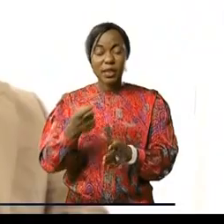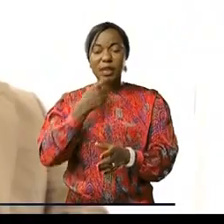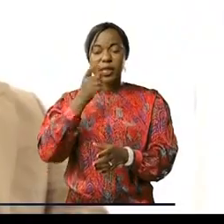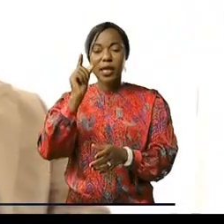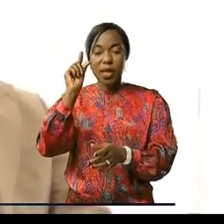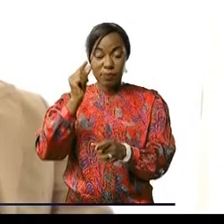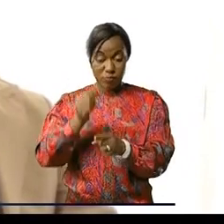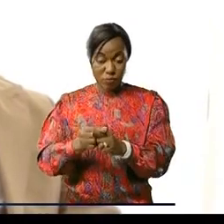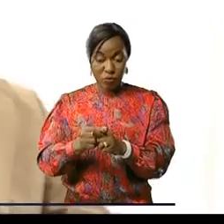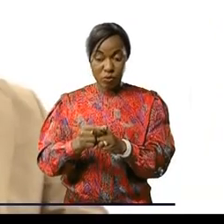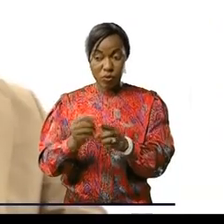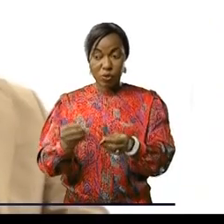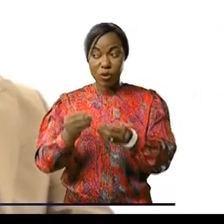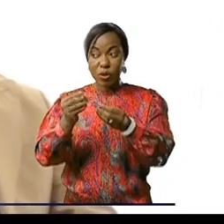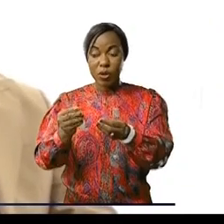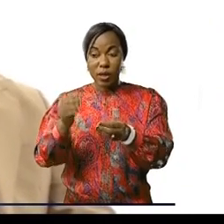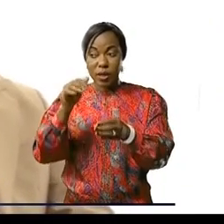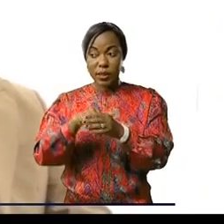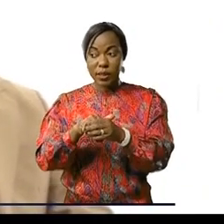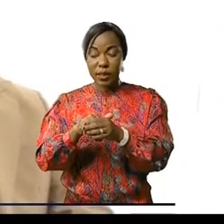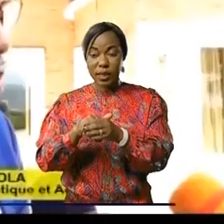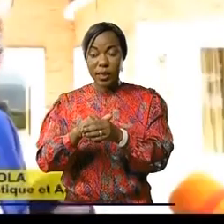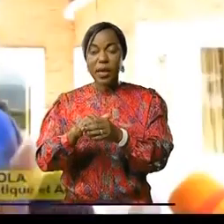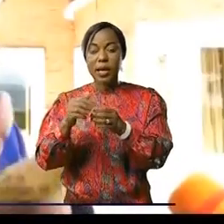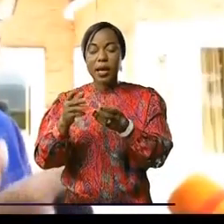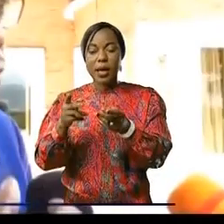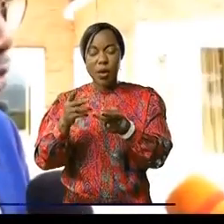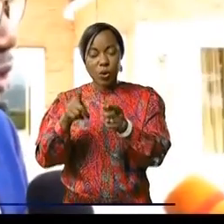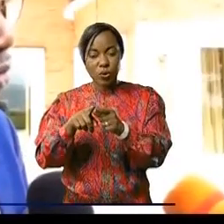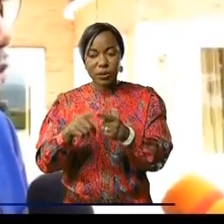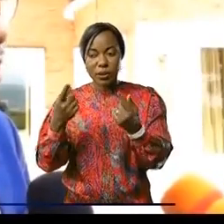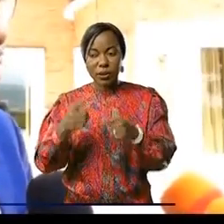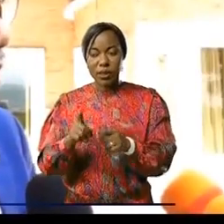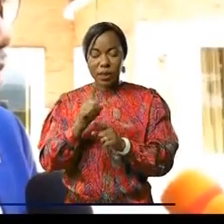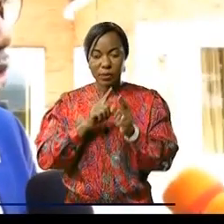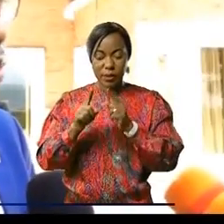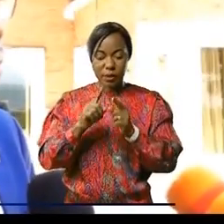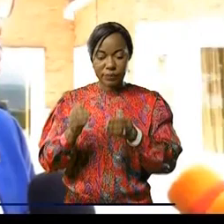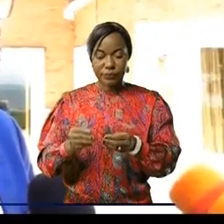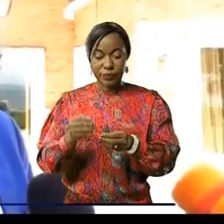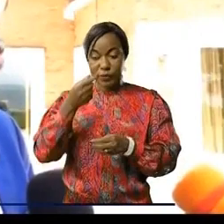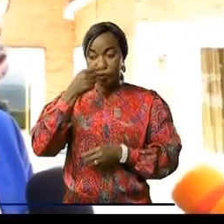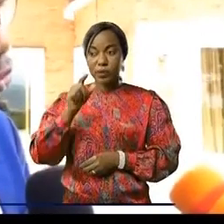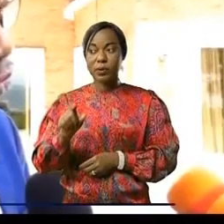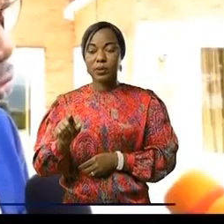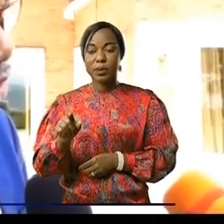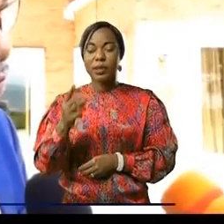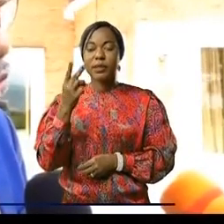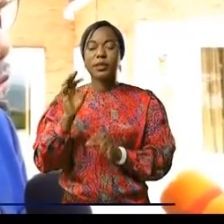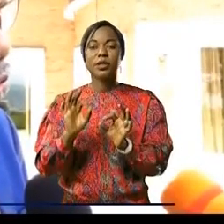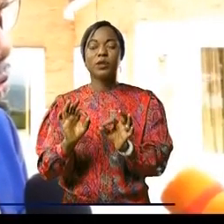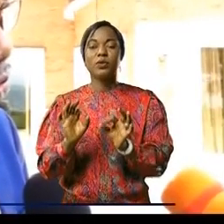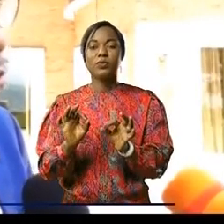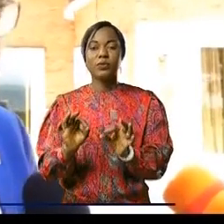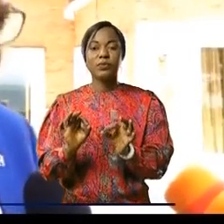sur une nouvelle mise en place au sein du parti présidentiel. Avant d'arriver à Goma, nous venons d'installer deux nouveaux comités